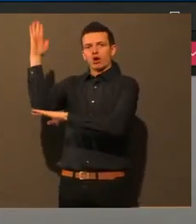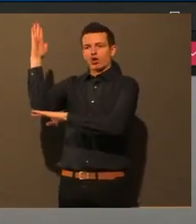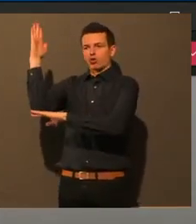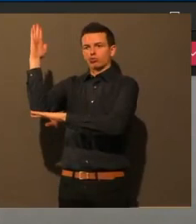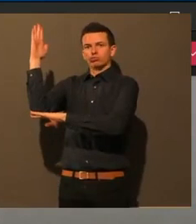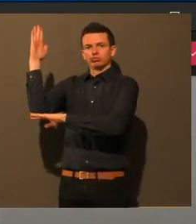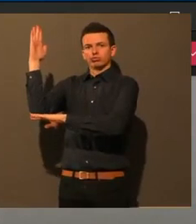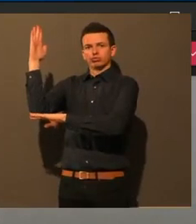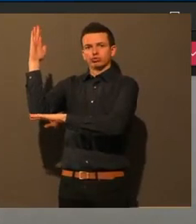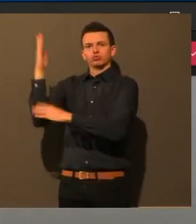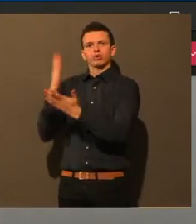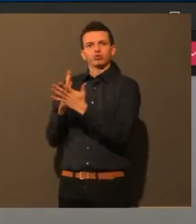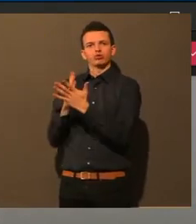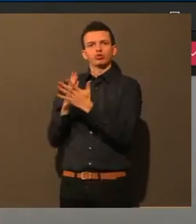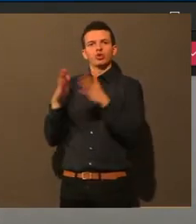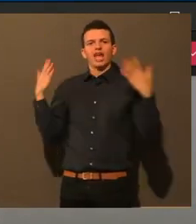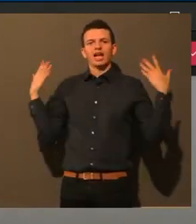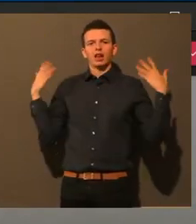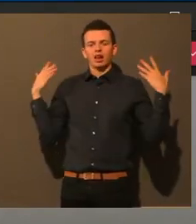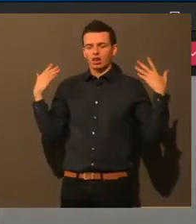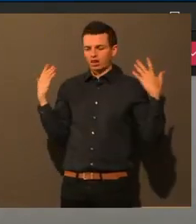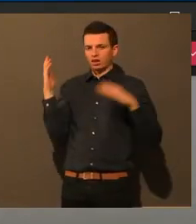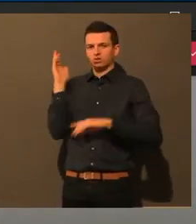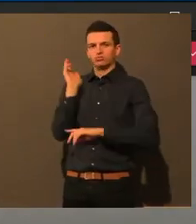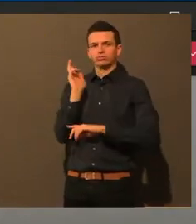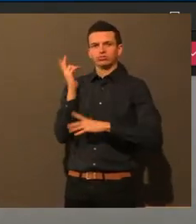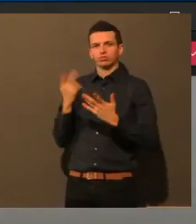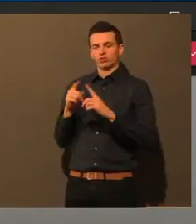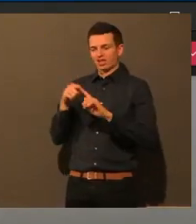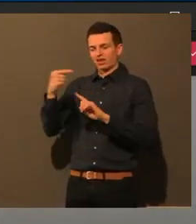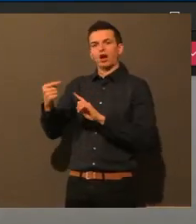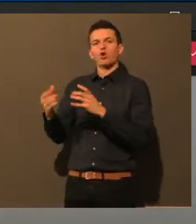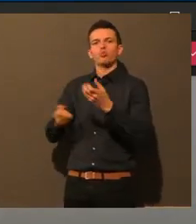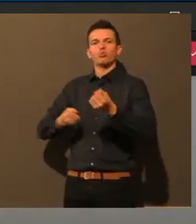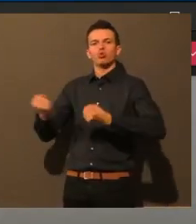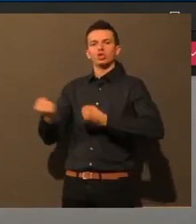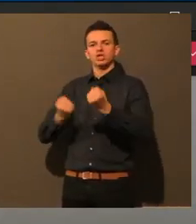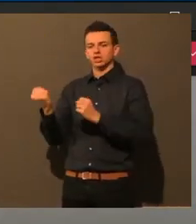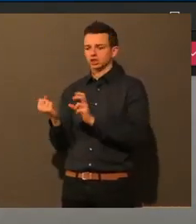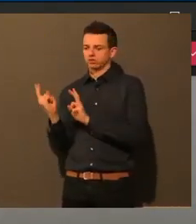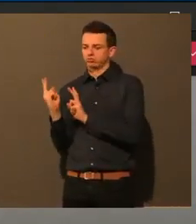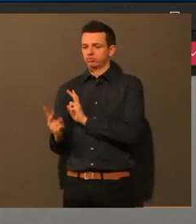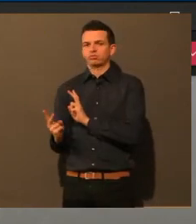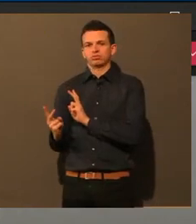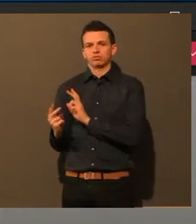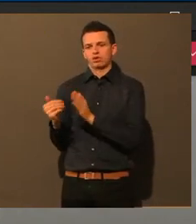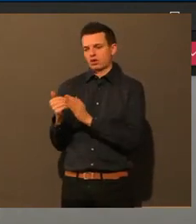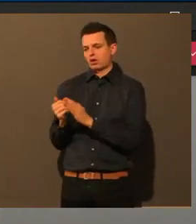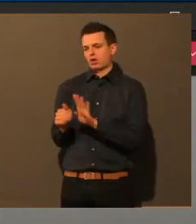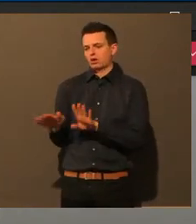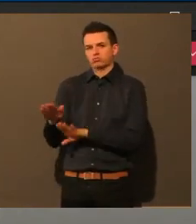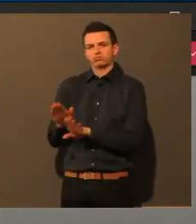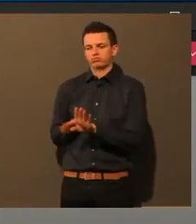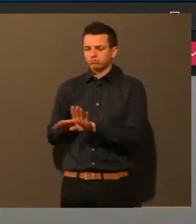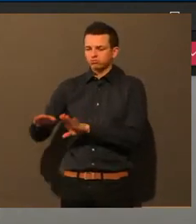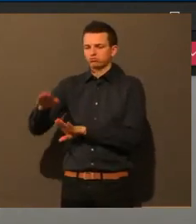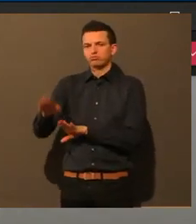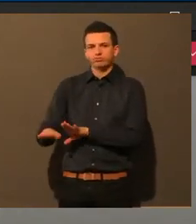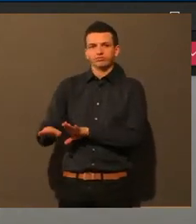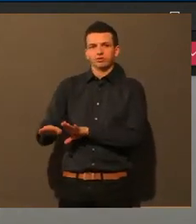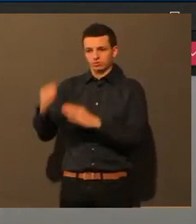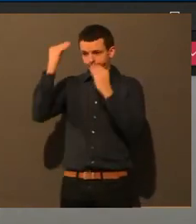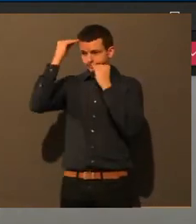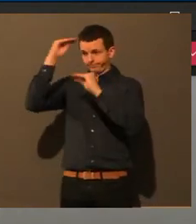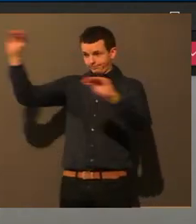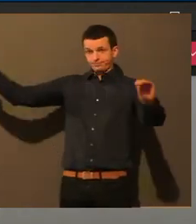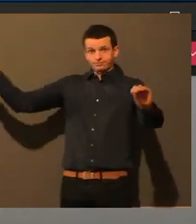Und dann die Leute, die vorbeigehen, können sich was abholen. Und so lange, wie der Vorrat reicht. Also ja, vielleicht